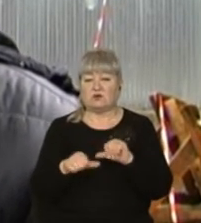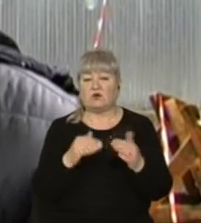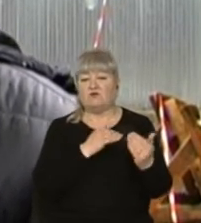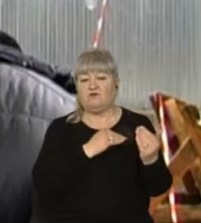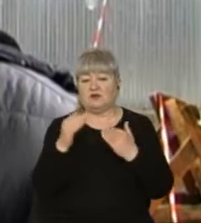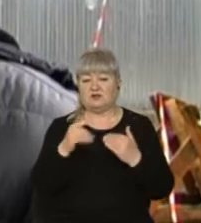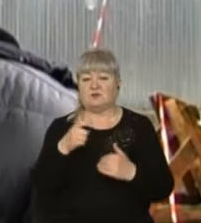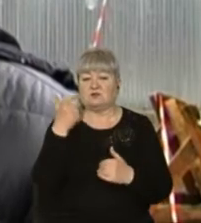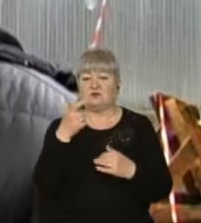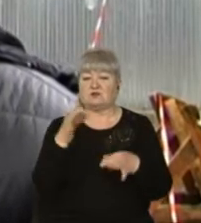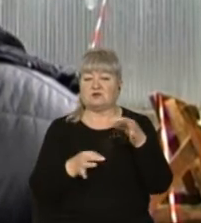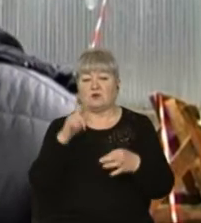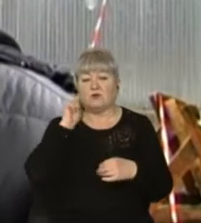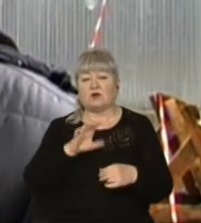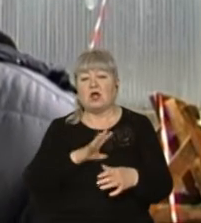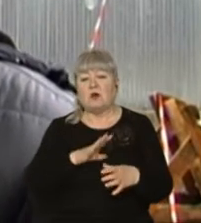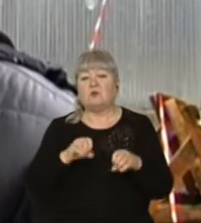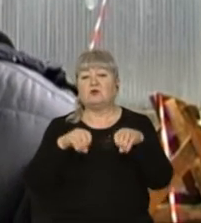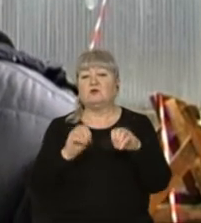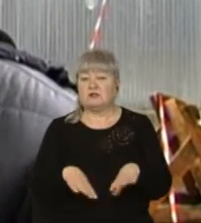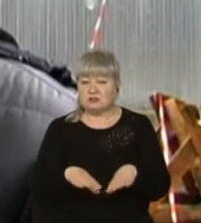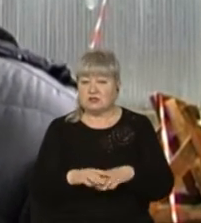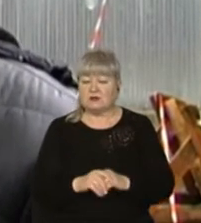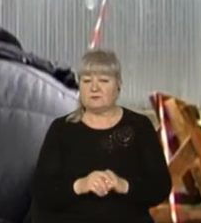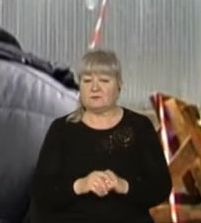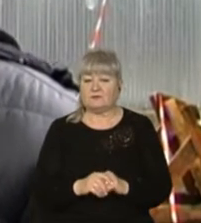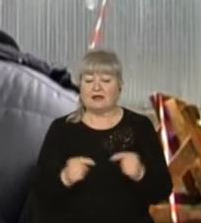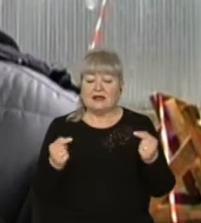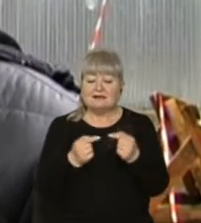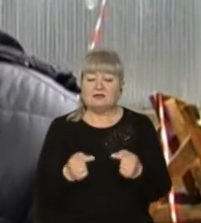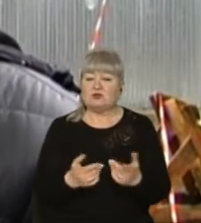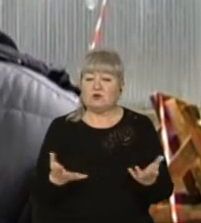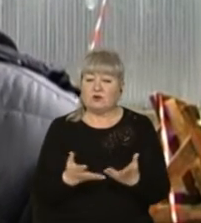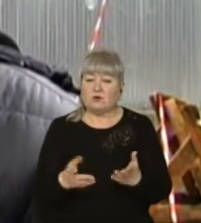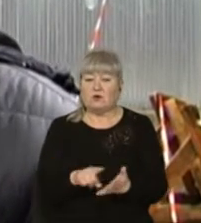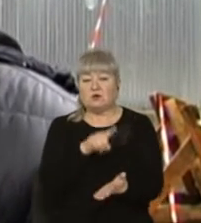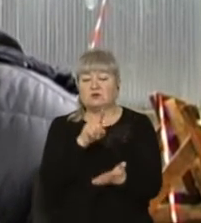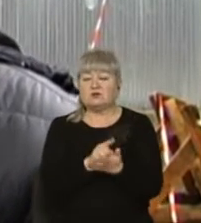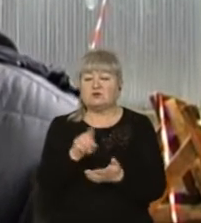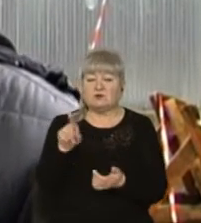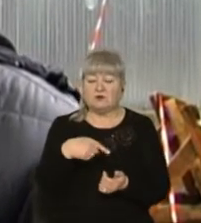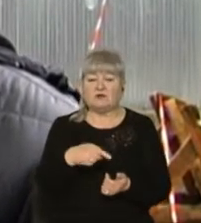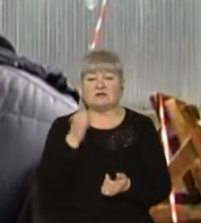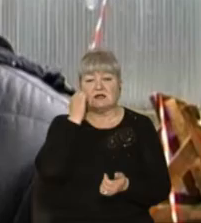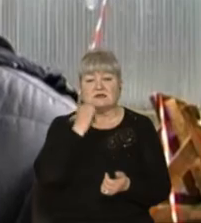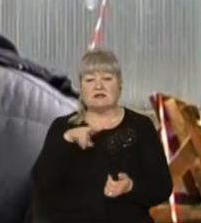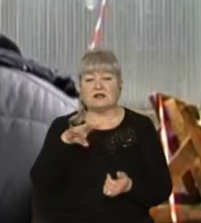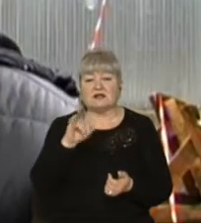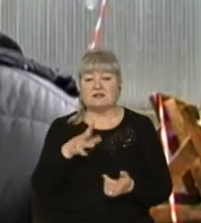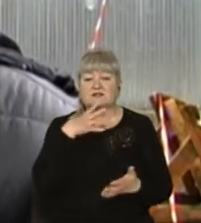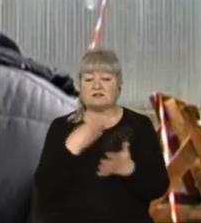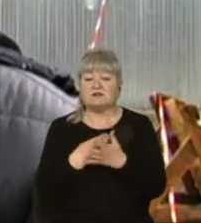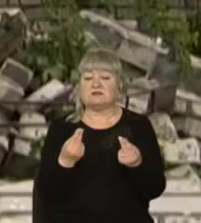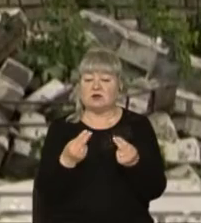господарським судом України було прийнято рішення, згідно якого зобов'язано завести «Старий лицар» за власний рахунок